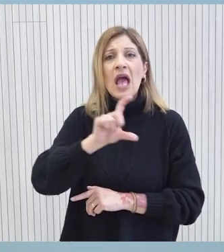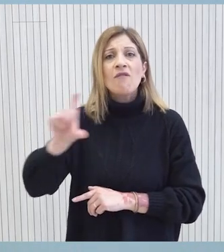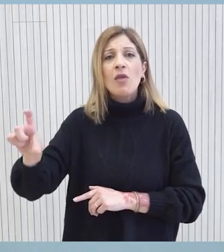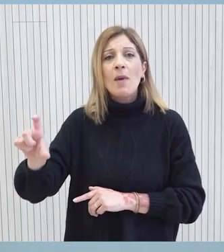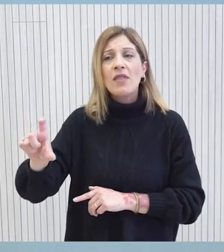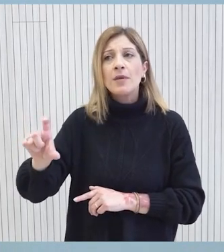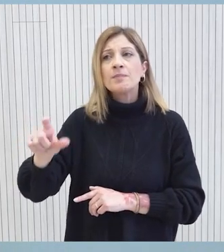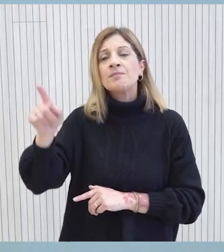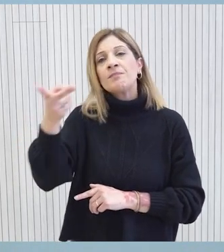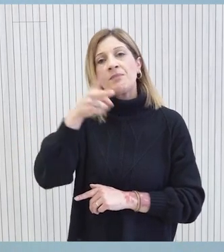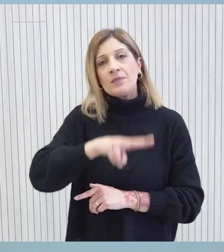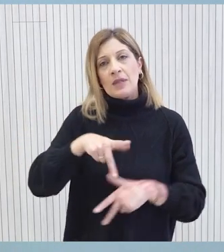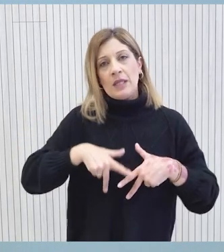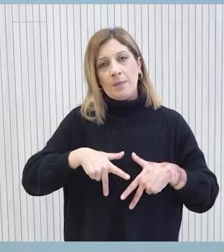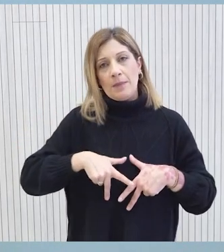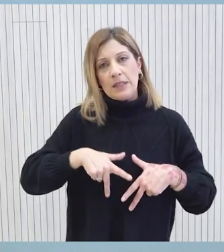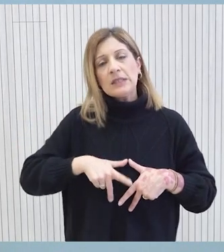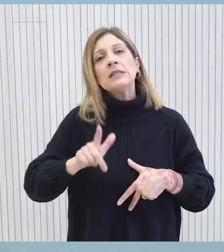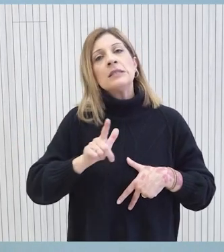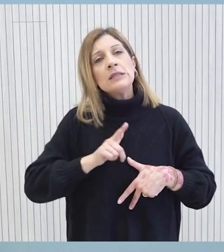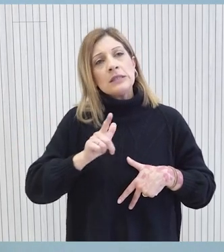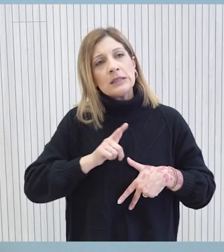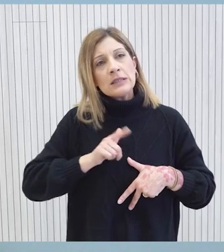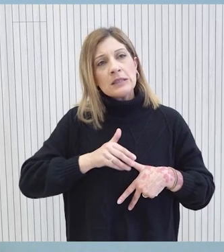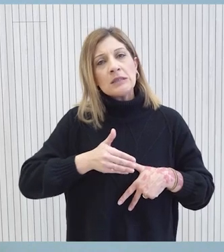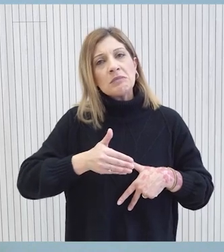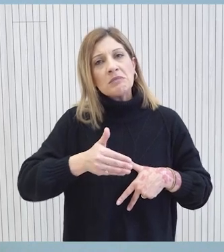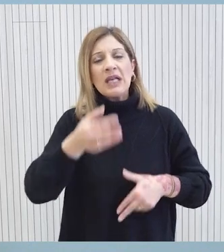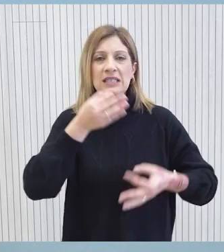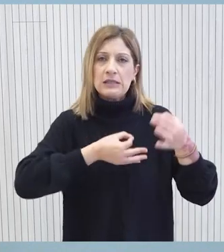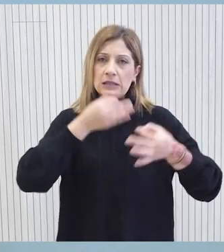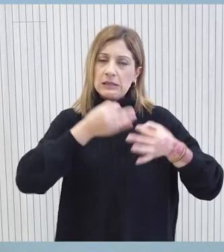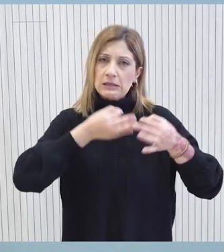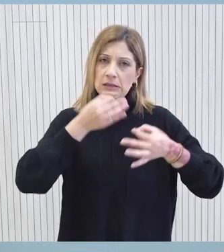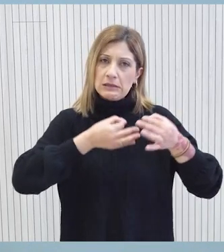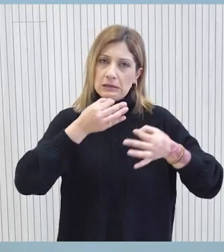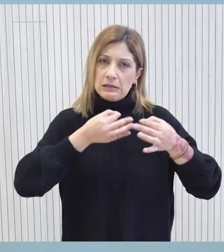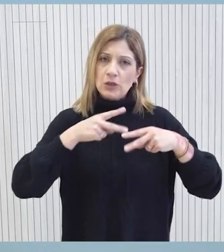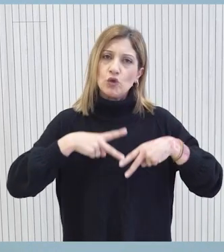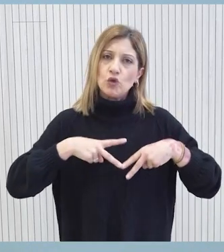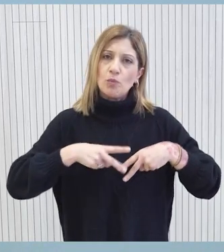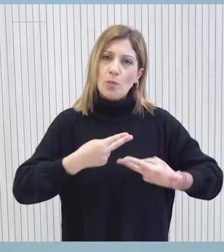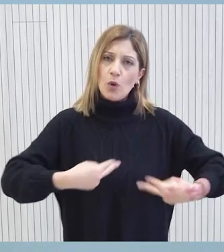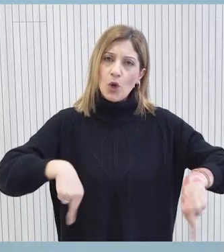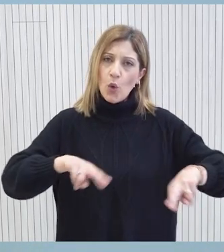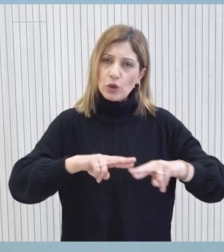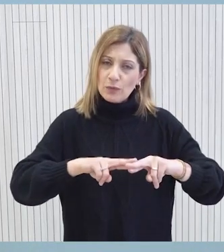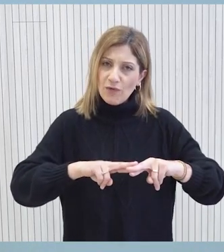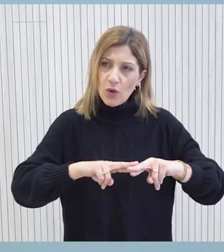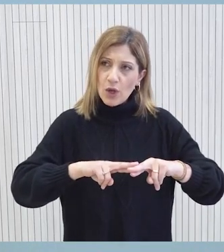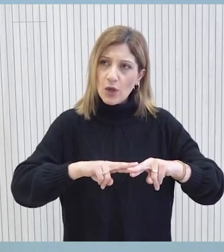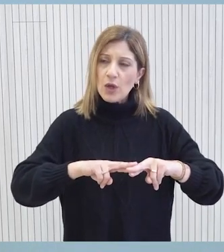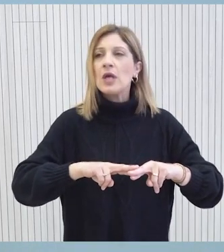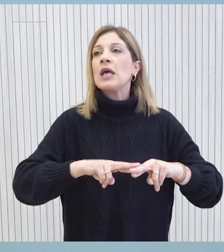Να αναμένουμε τη συζήτηση που πρέπει να διεξαχθεί και θα προηγηθεί στο Υπουργικό Συμβούλιο. Σας θυμίζω ότι έχει